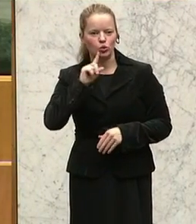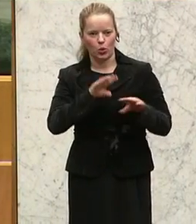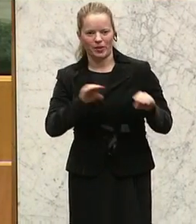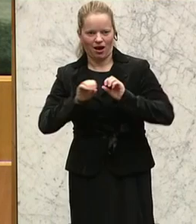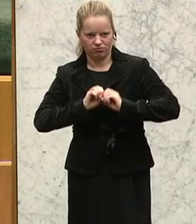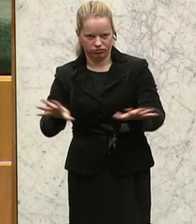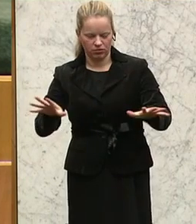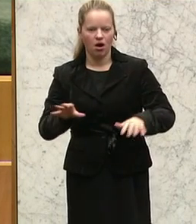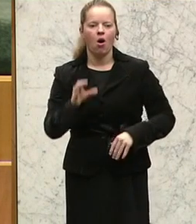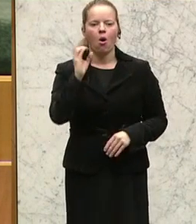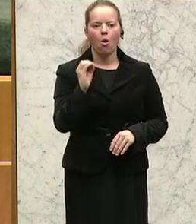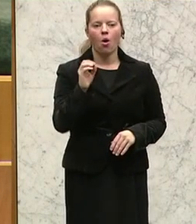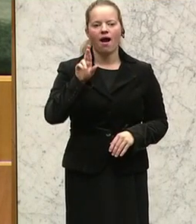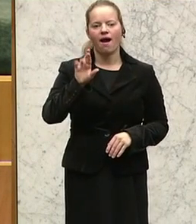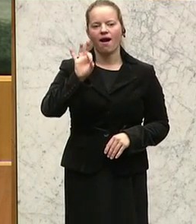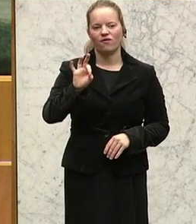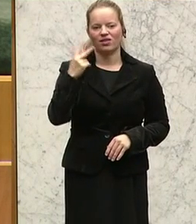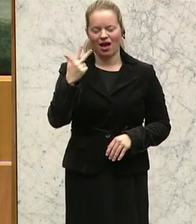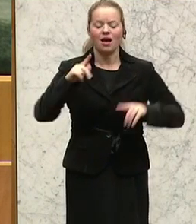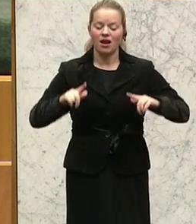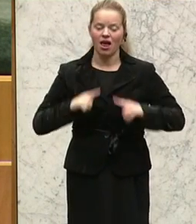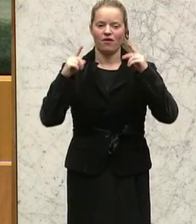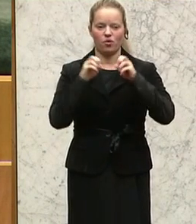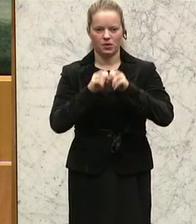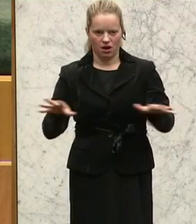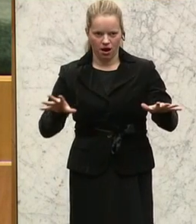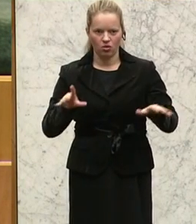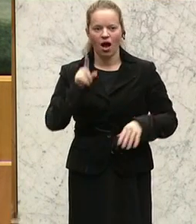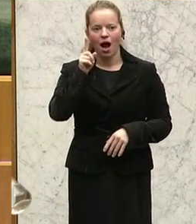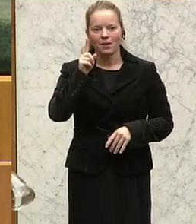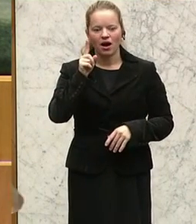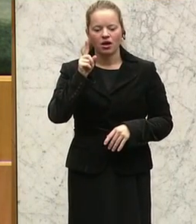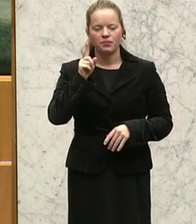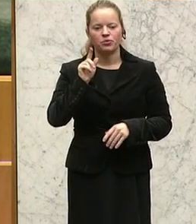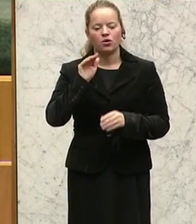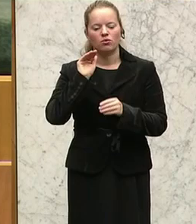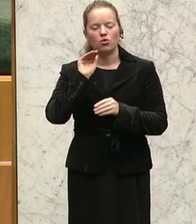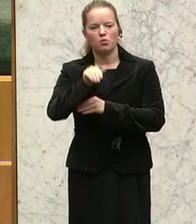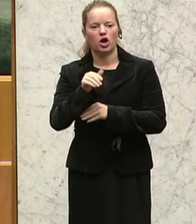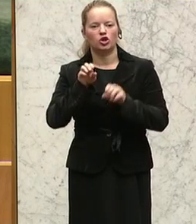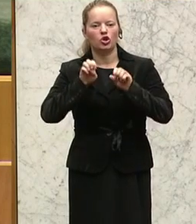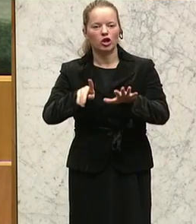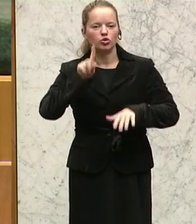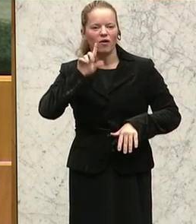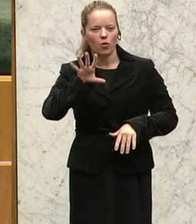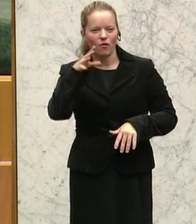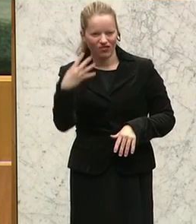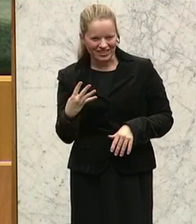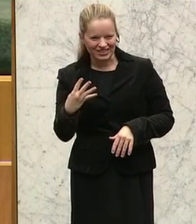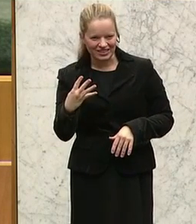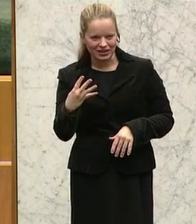ORF 3 wird diese Sitzung live übertragen, wobei jener Teil der Sitzung, der über 19.45 Uhr hinausgeht,